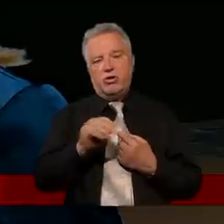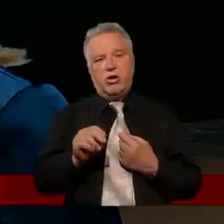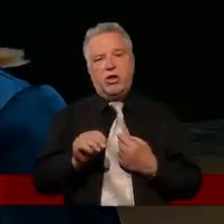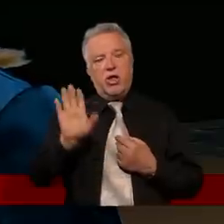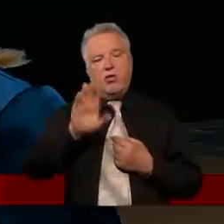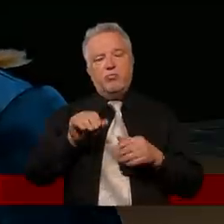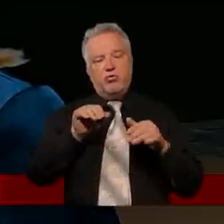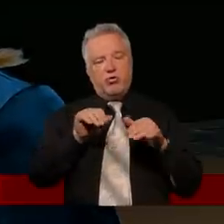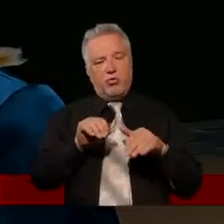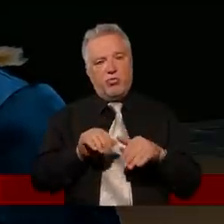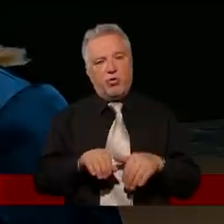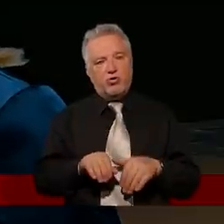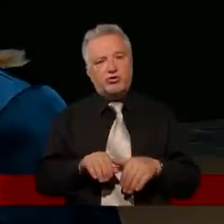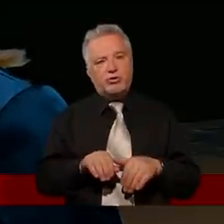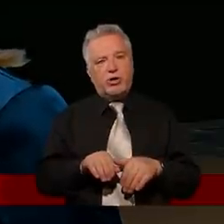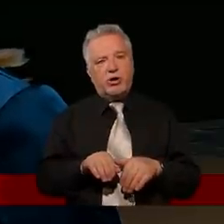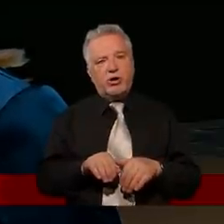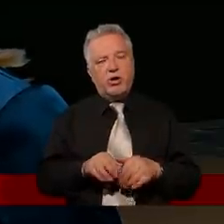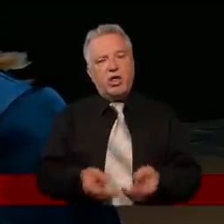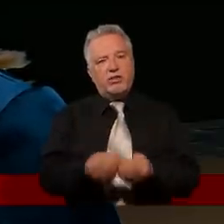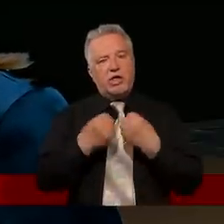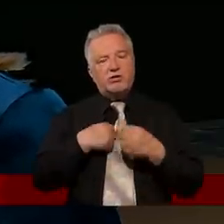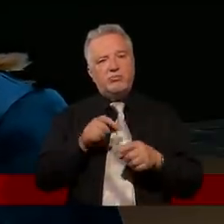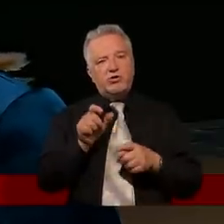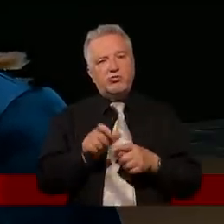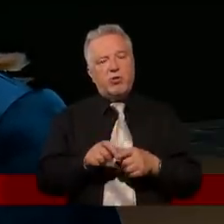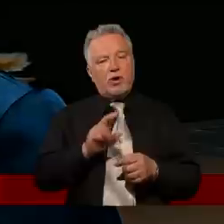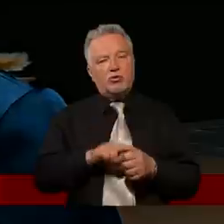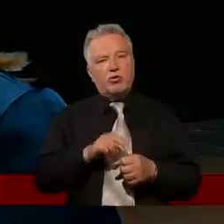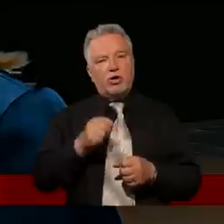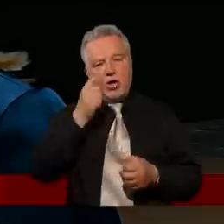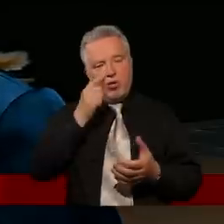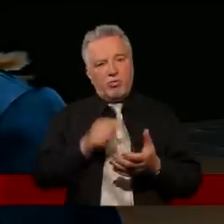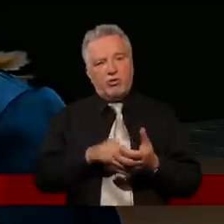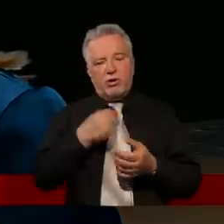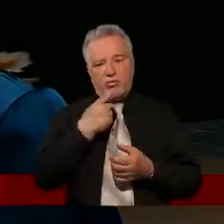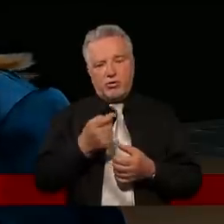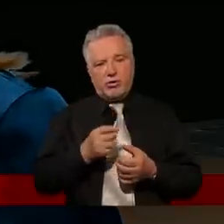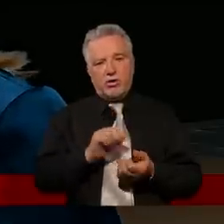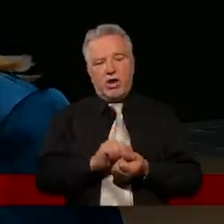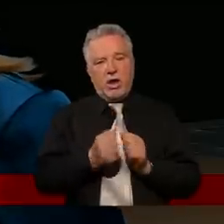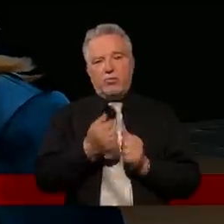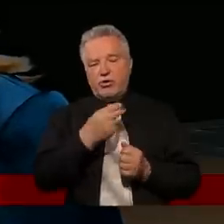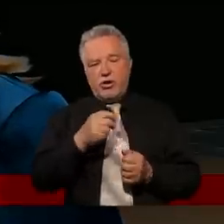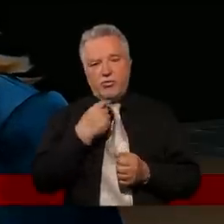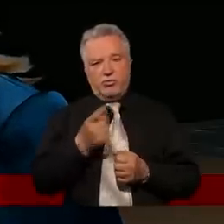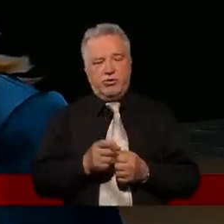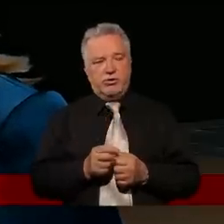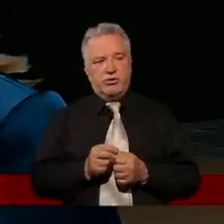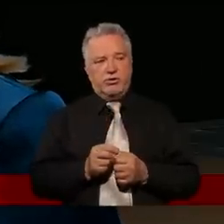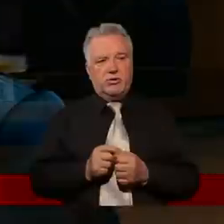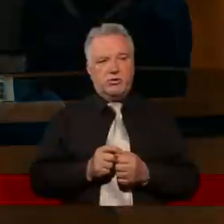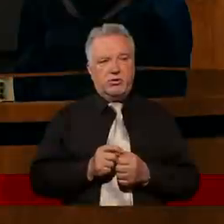że nie. Bóg może za pośrednictwem tych słów, które wypowiem albo które powinnam nie wypowiadać, czy swoją postawą właśnie wpływać na tego